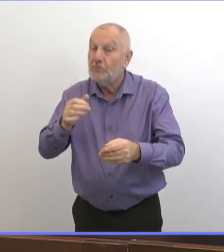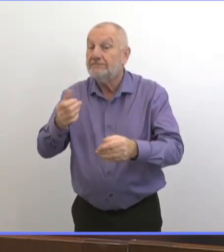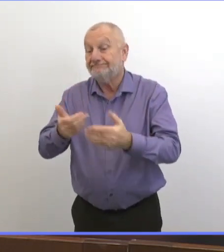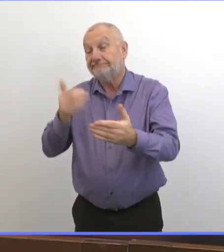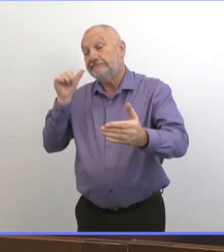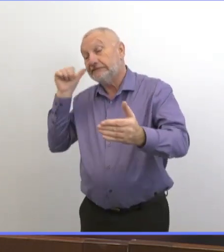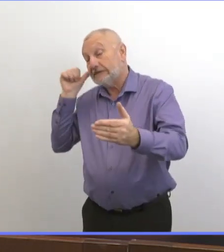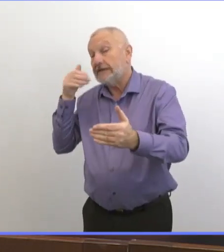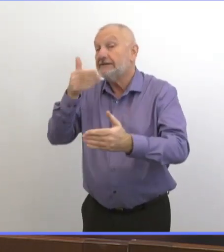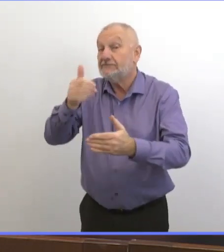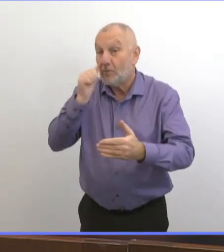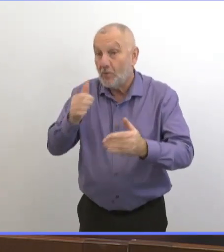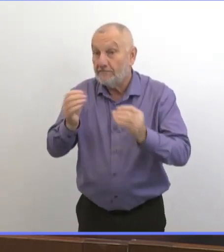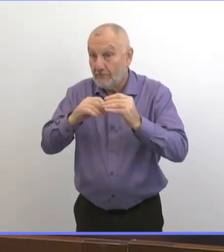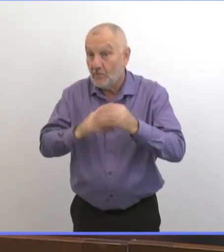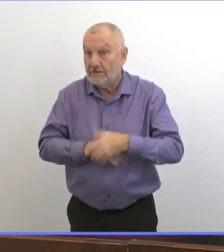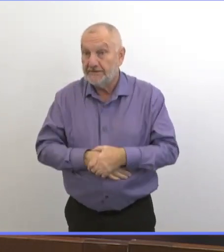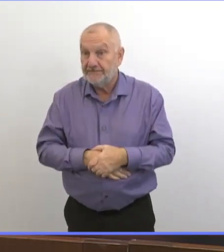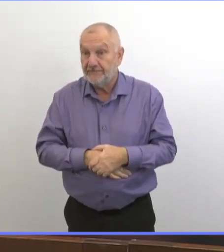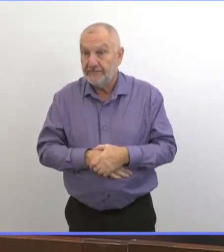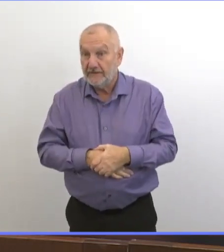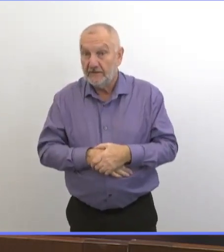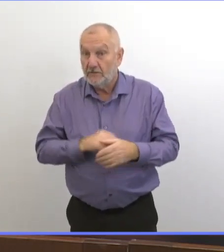dépistage ciblé.